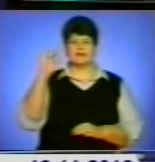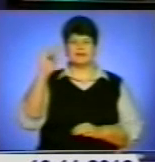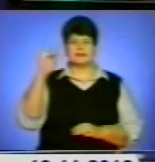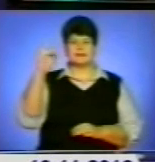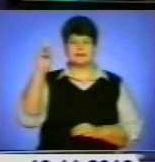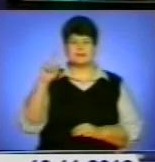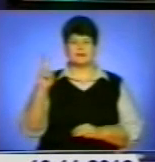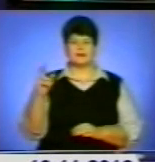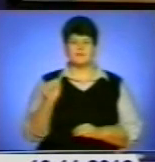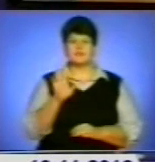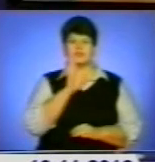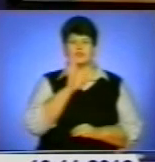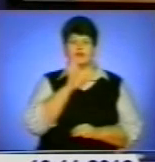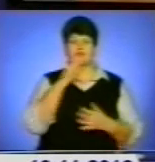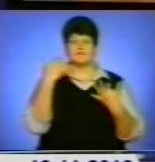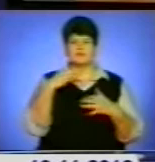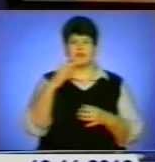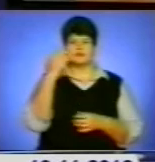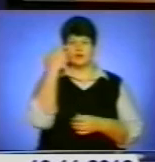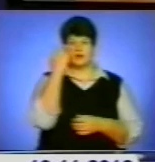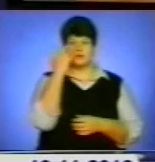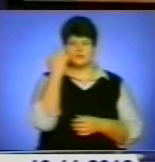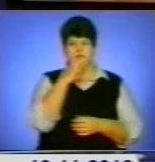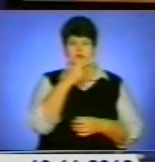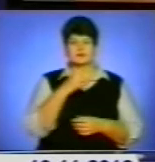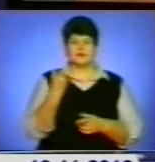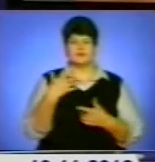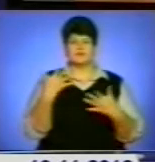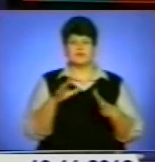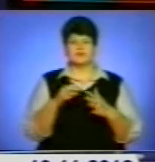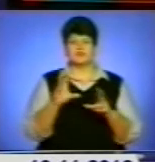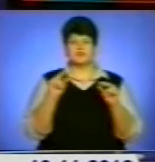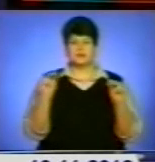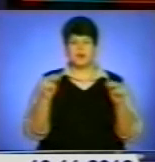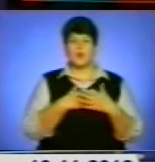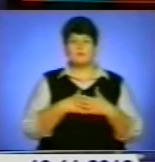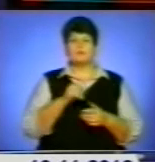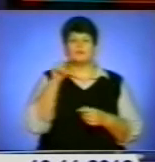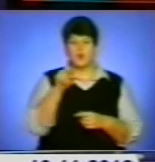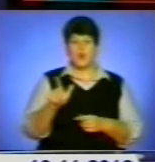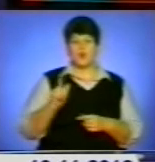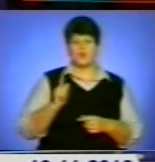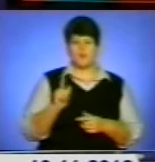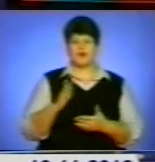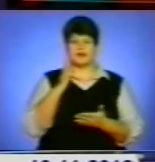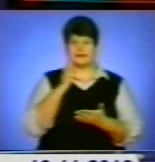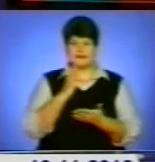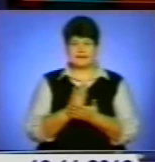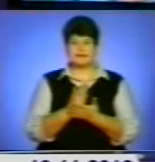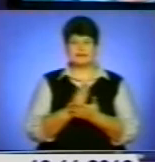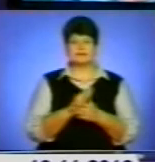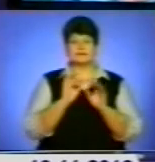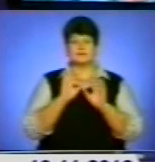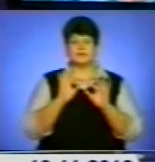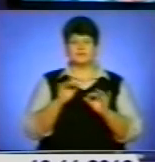Жінки, яка втратила зір та не втратила віри у щастя. Концерт під назвою «Любім того, хто поряд є» – зізнання авторки про